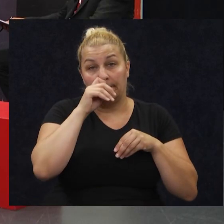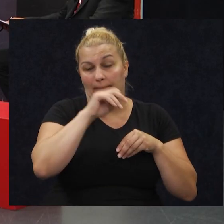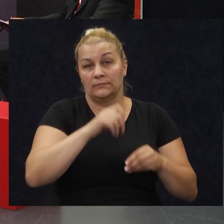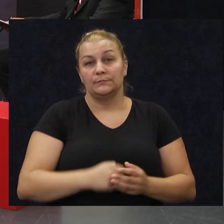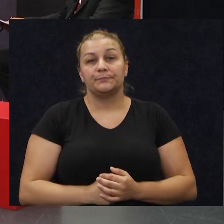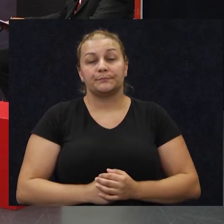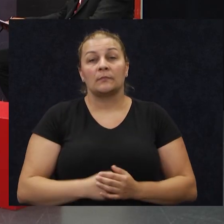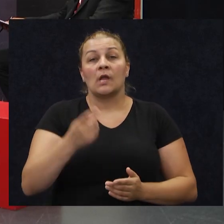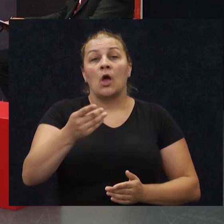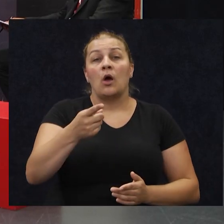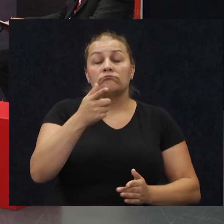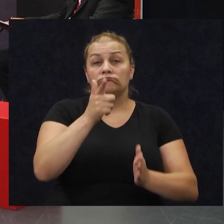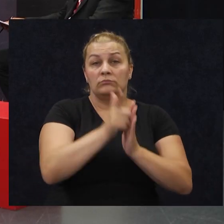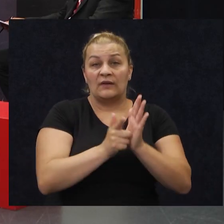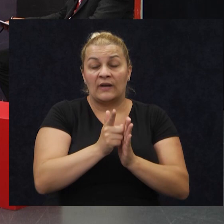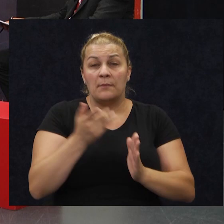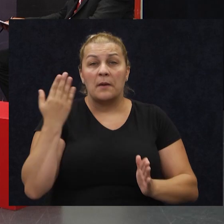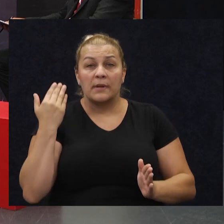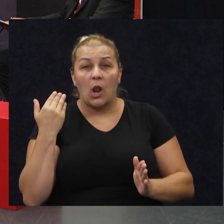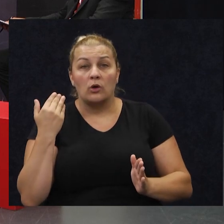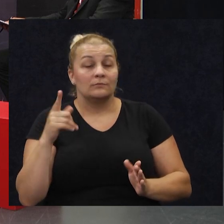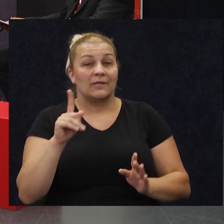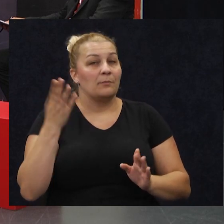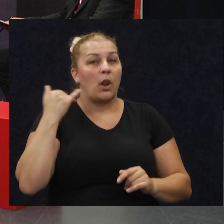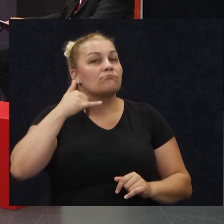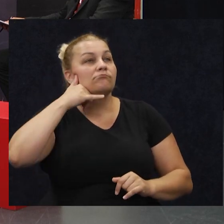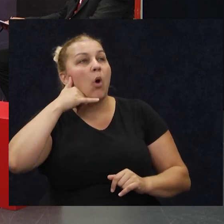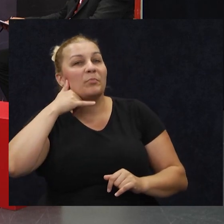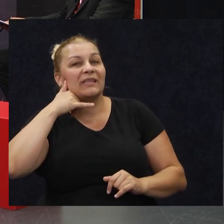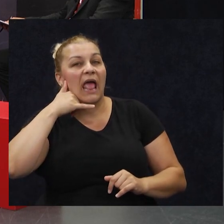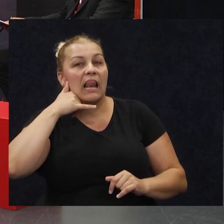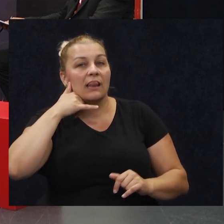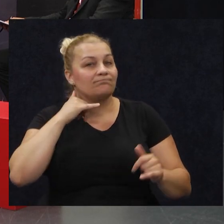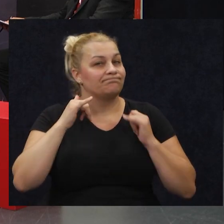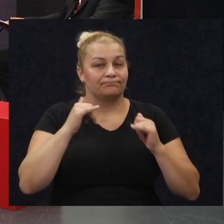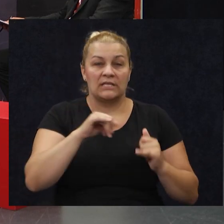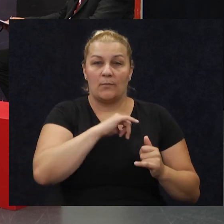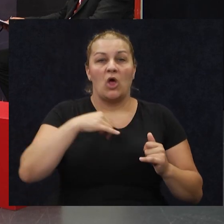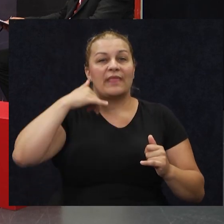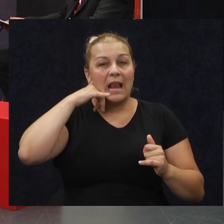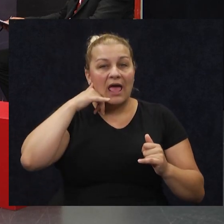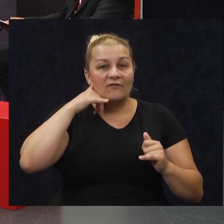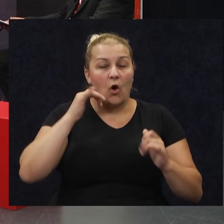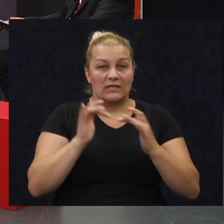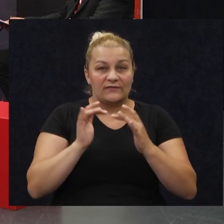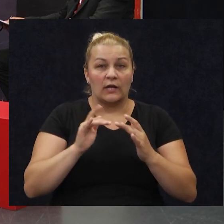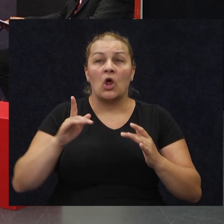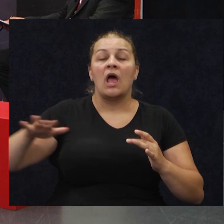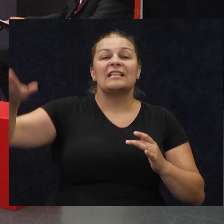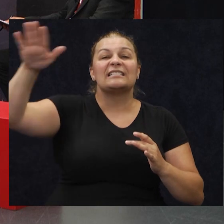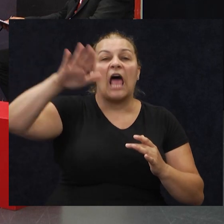Bilo je to vreme kad nije bilo mobitela. Naravno, telefonska infrastruktura po Zagori